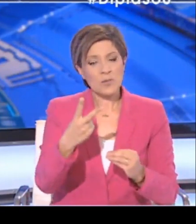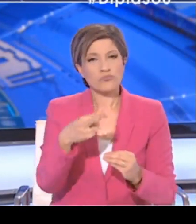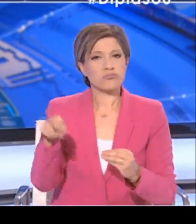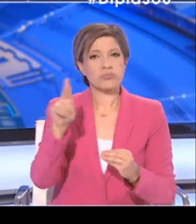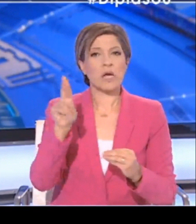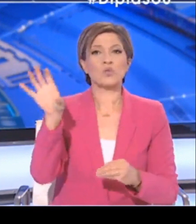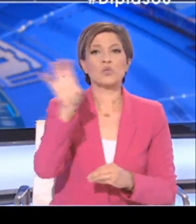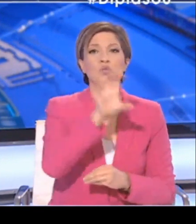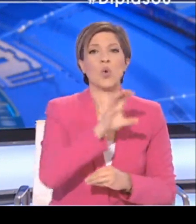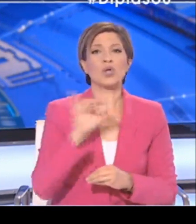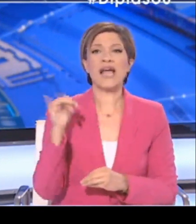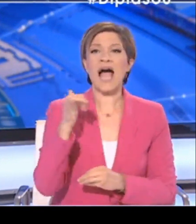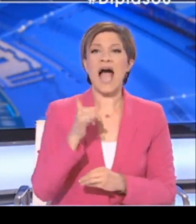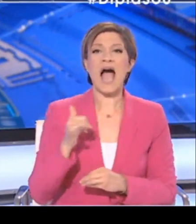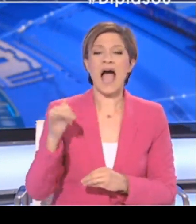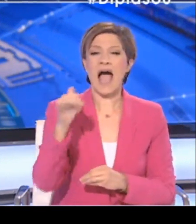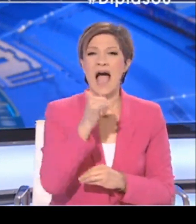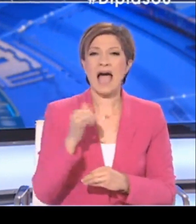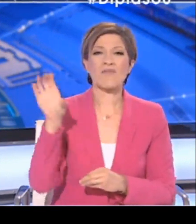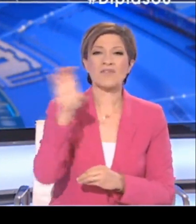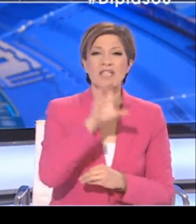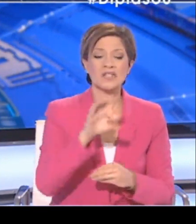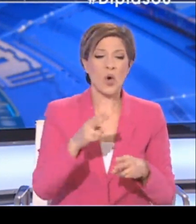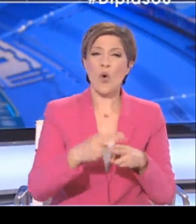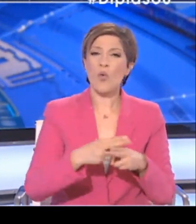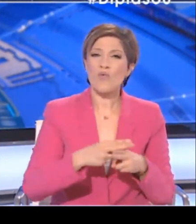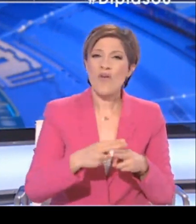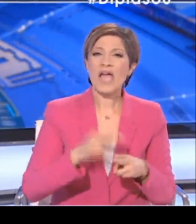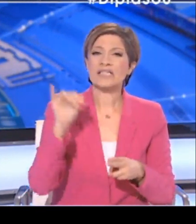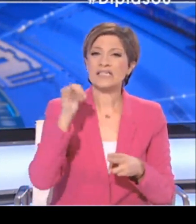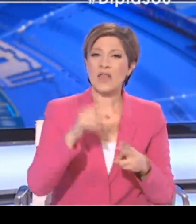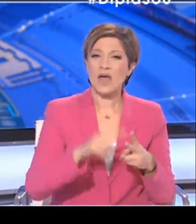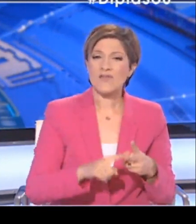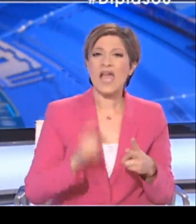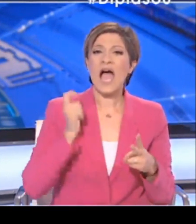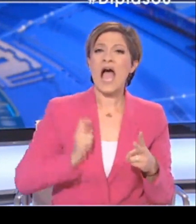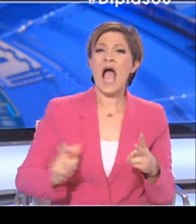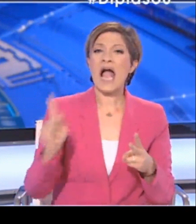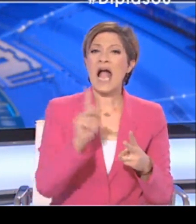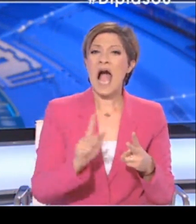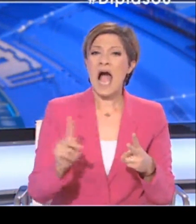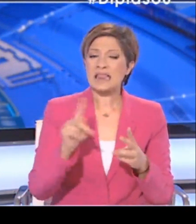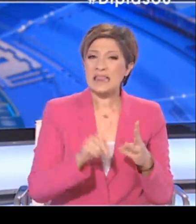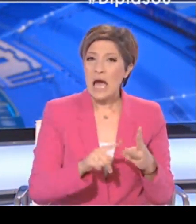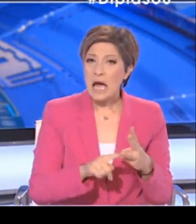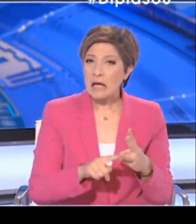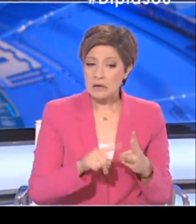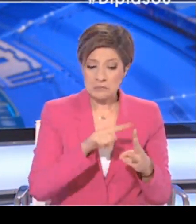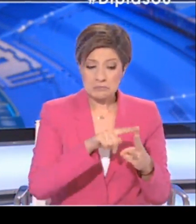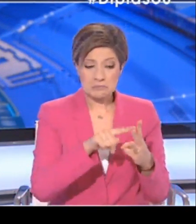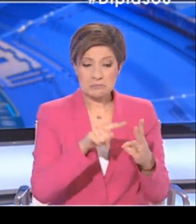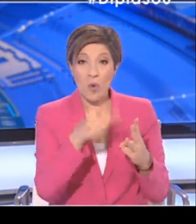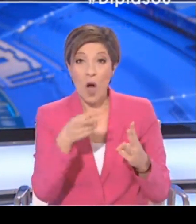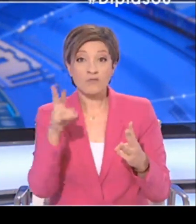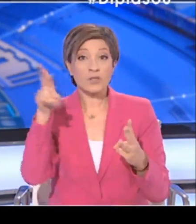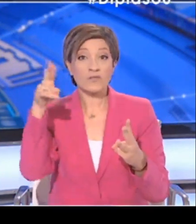σε χώρες του αραβικού κόσμου όπως είναι το Κουβέι, τη Σαωδική Αραβία και το Κατάρ. Φαίνεται ότι παρουσιάζουν σημαντική